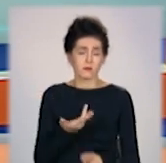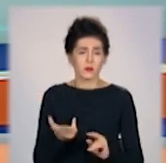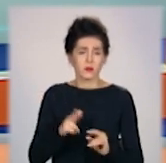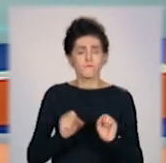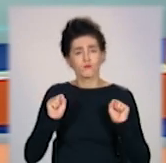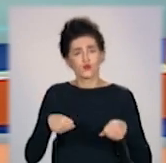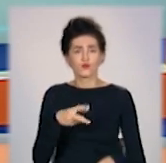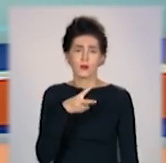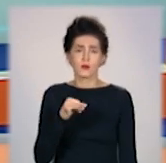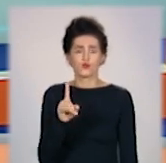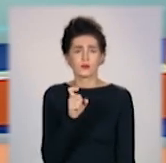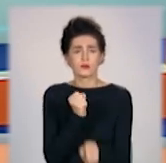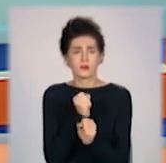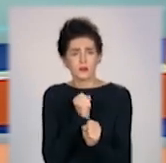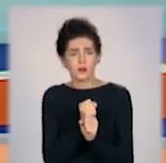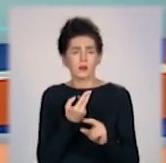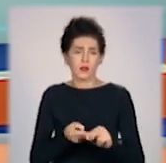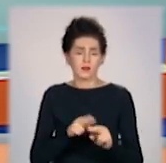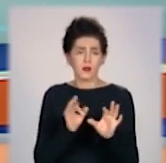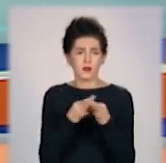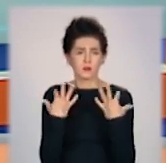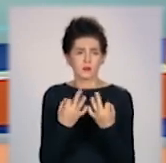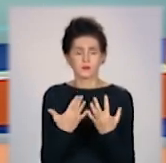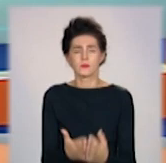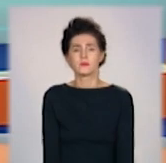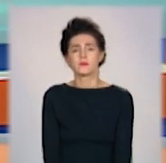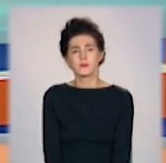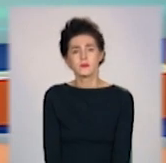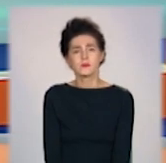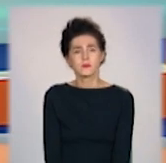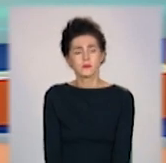Чи можна щось вдіяти, розкаже Максим Кондратенко.